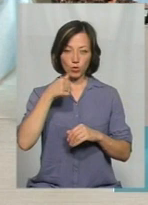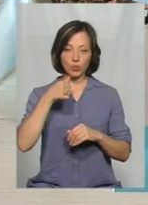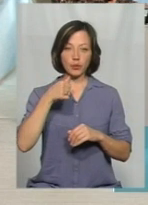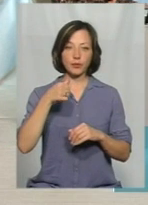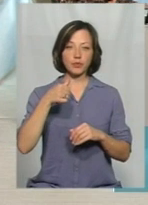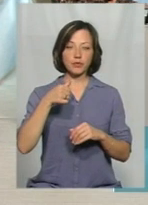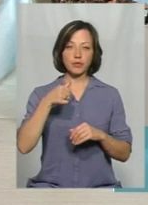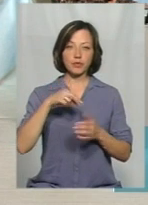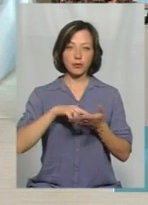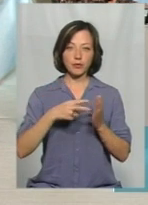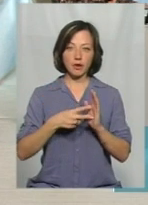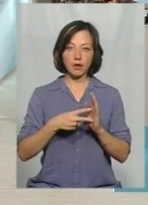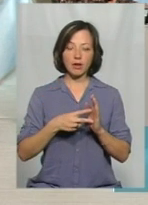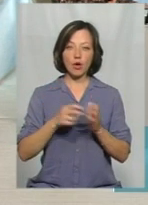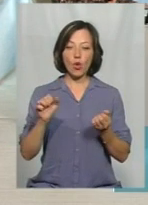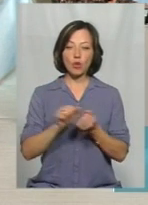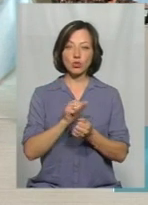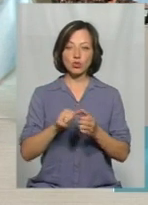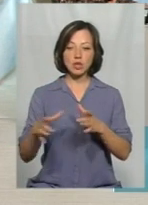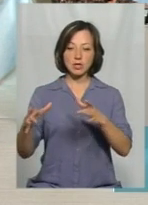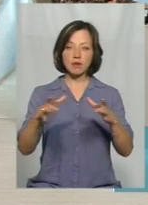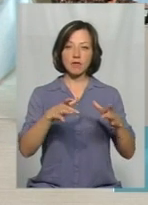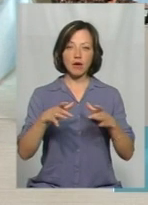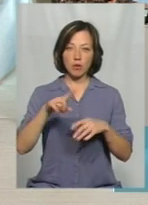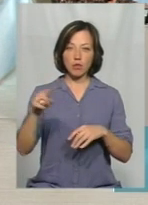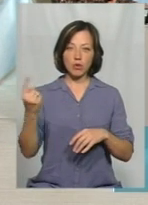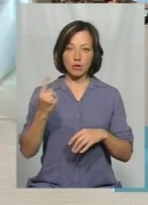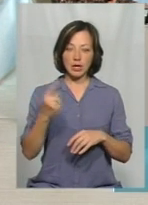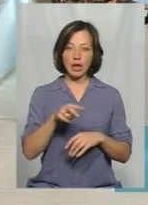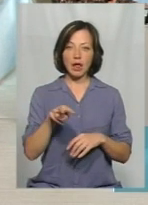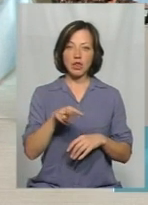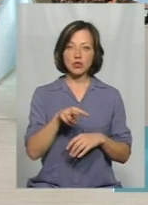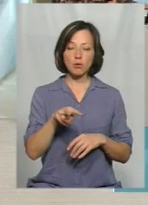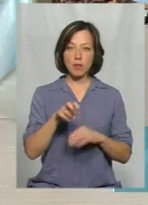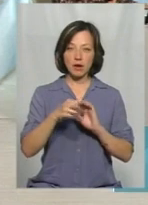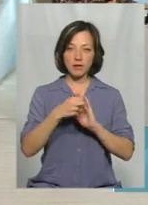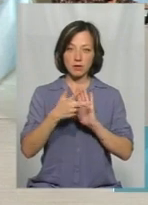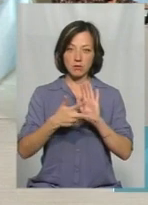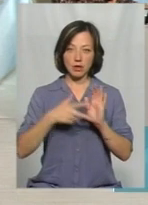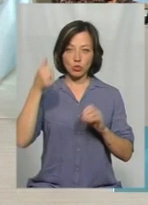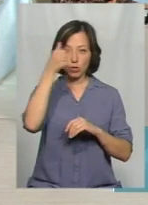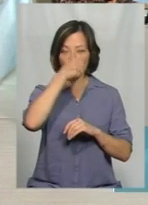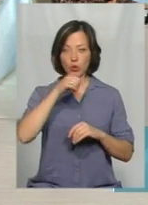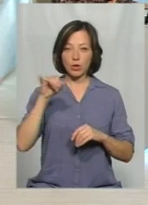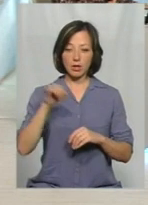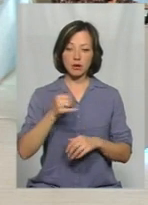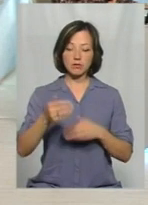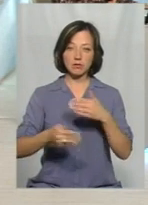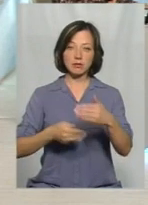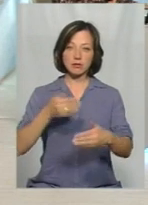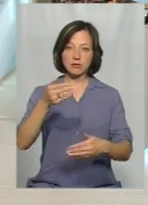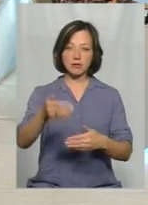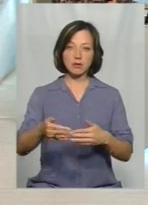осушення ставка біологічної очистки номер один листопад 2018 року, ну і відповідно